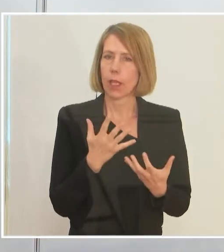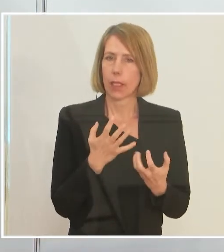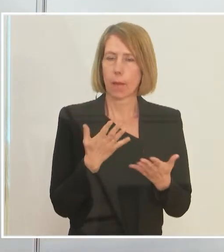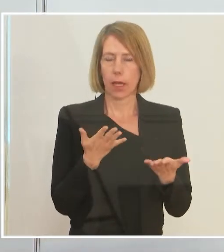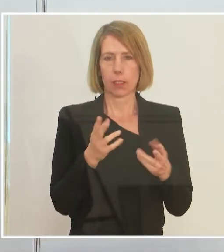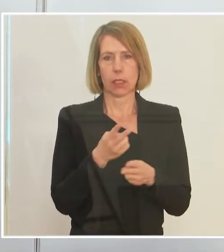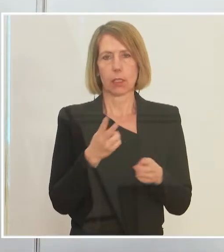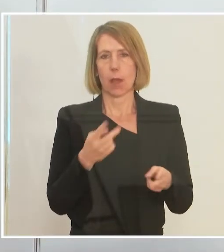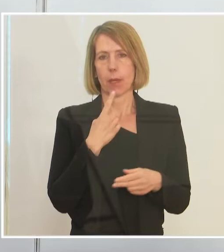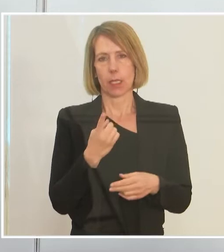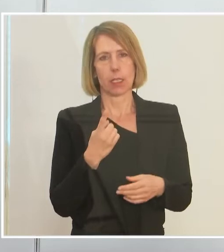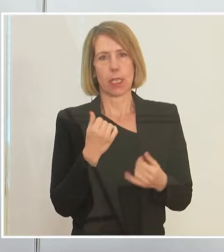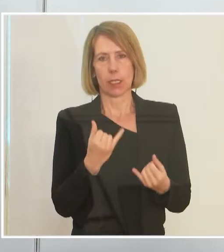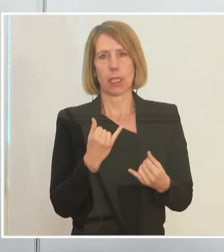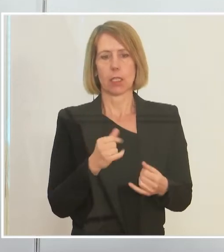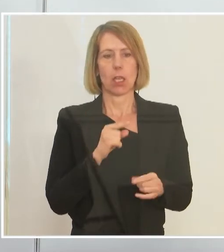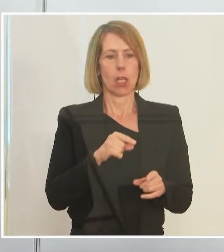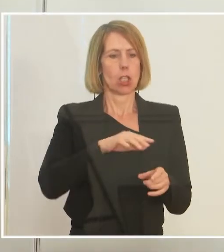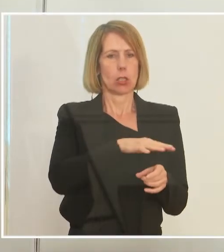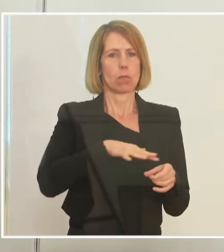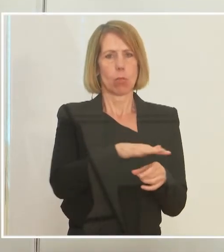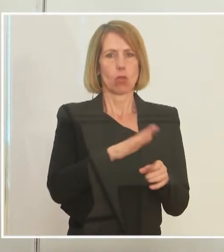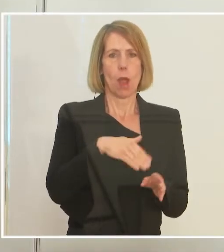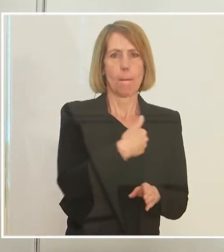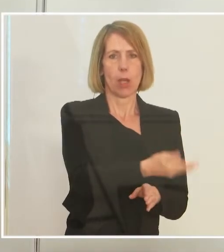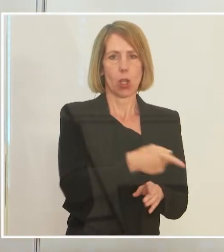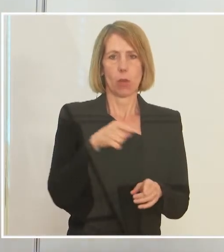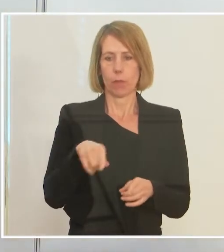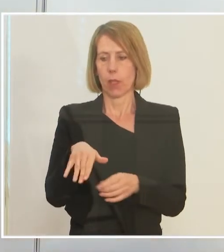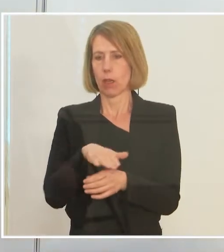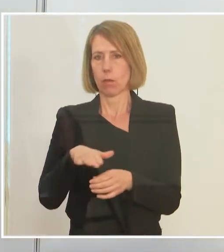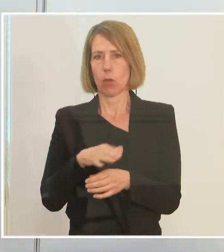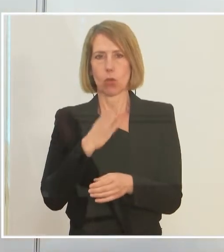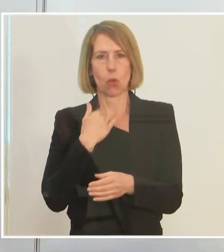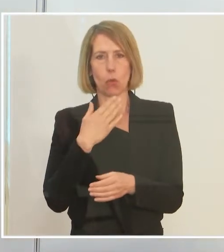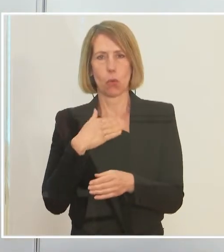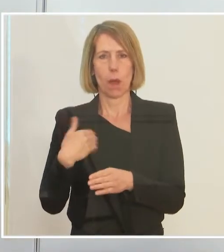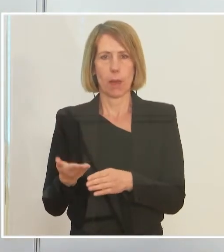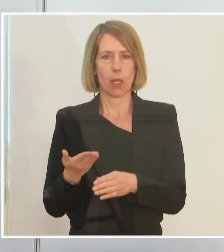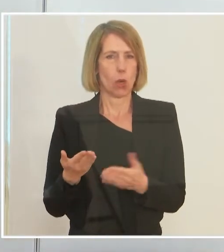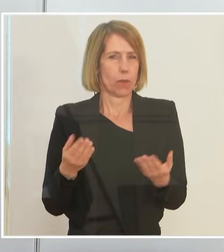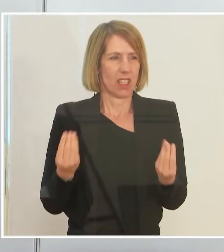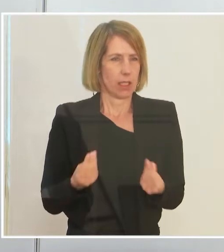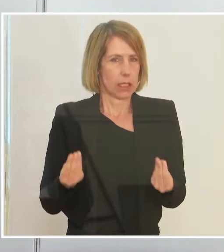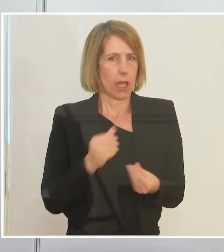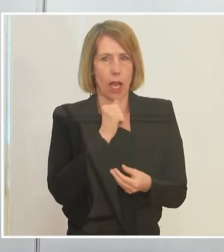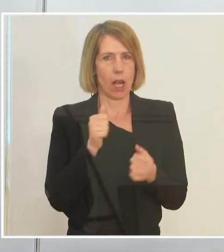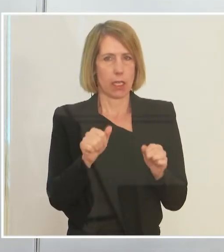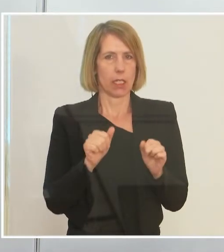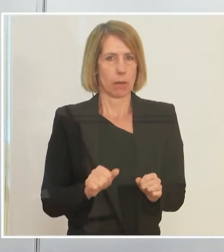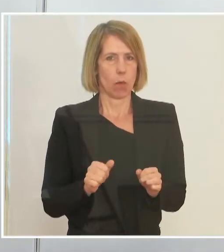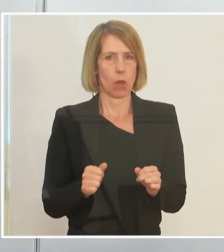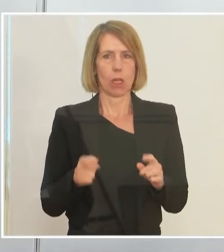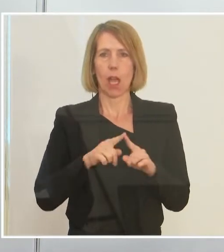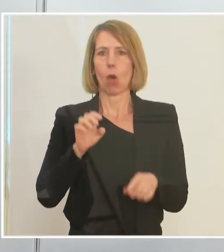sagen kann, die Branche kriegt es und die andere Branche kriegt es nicht. Das wäre weder sachlich möglich oder sinnvoll noch europarechtlich